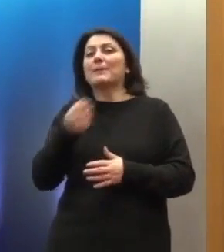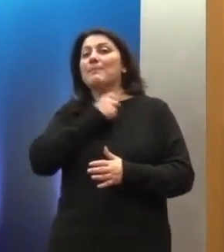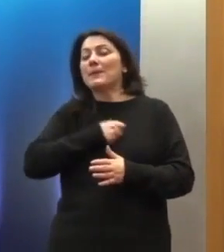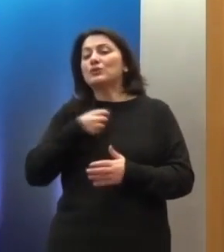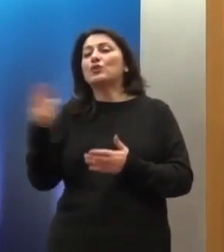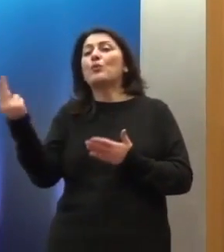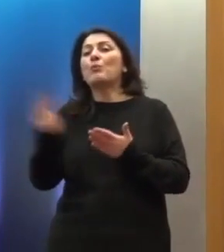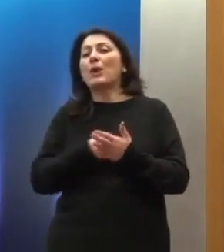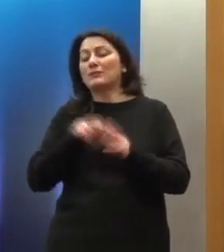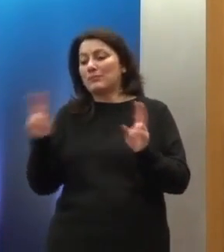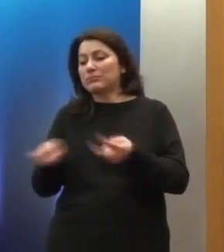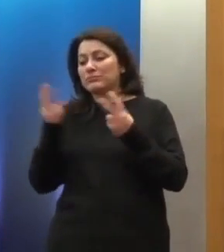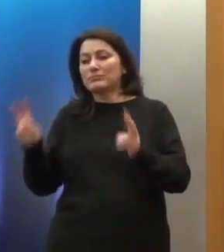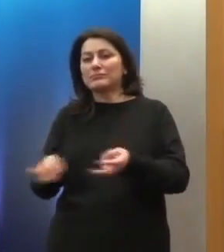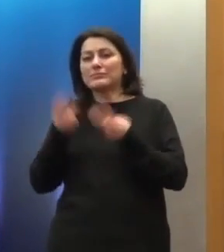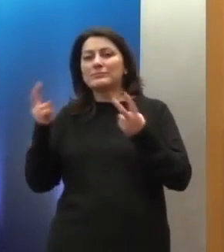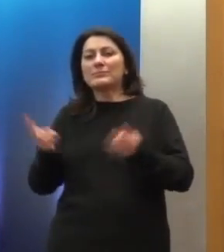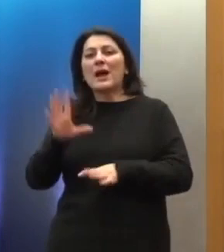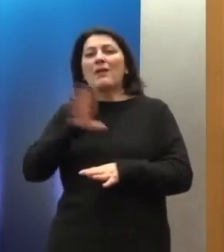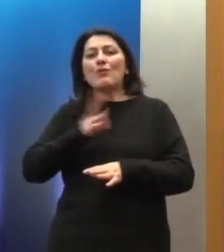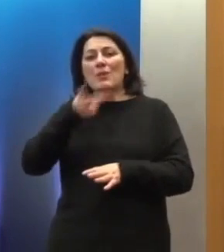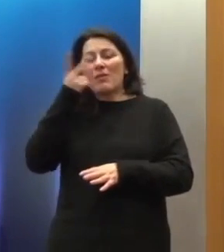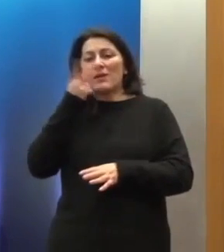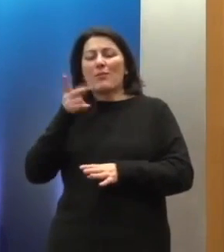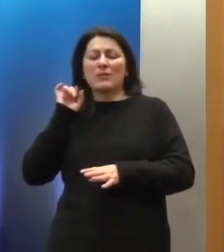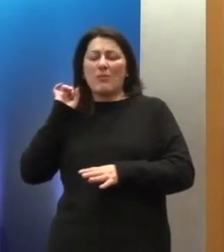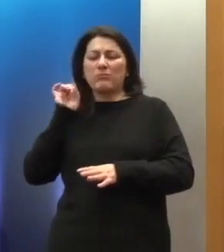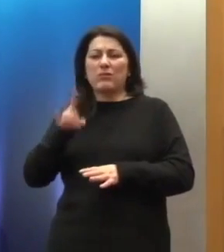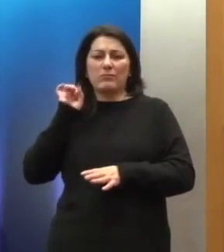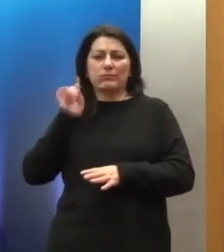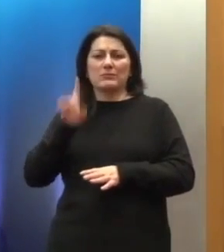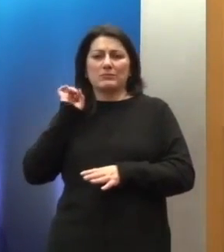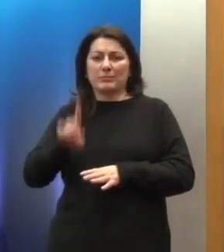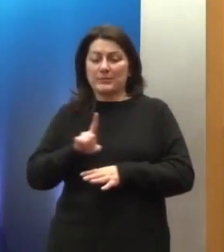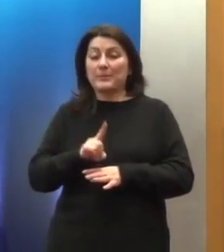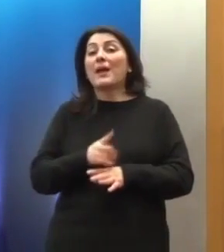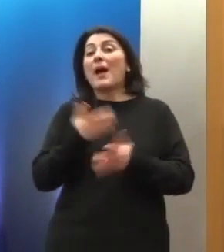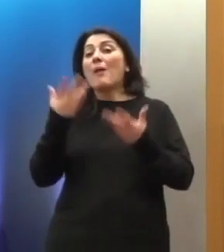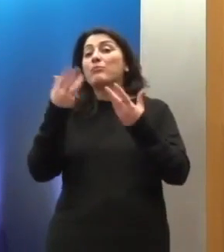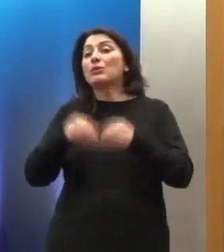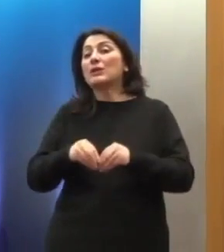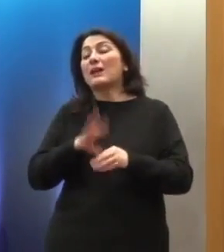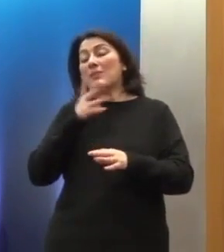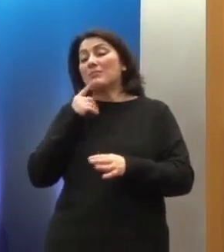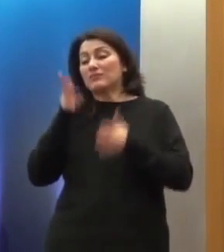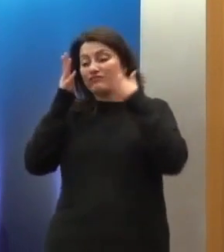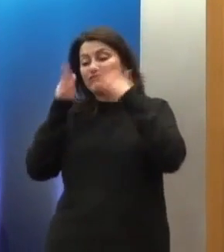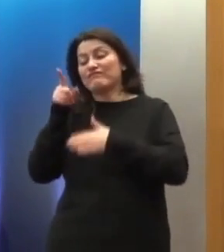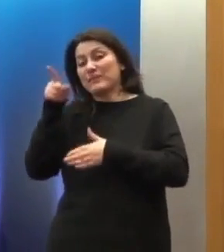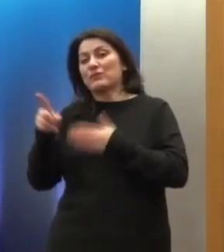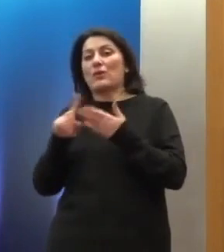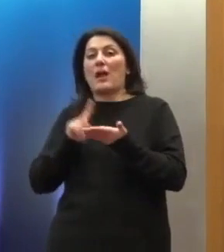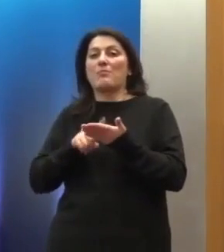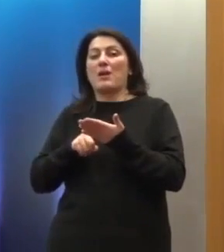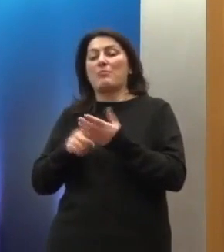συστημικές, σε πολύ μεγάλο αριθμό και, συνεπώς, όλο το βάρος έπεσε εκεί. Αυτό δημιούργησε και μια,